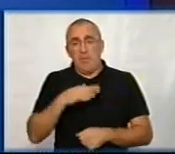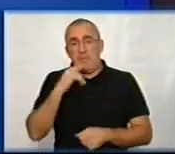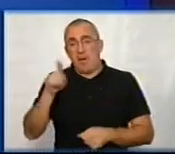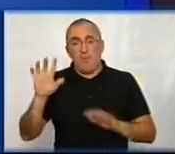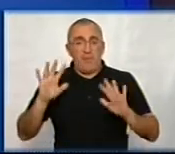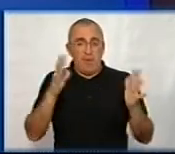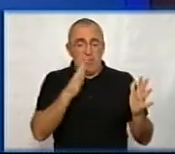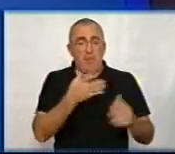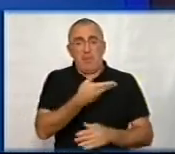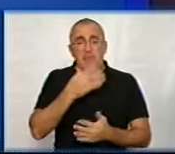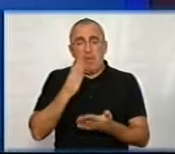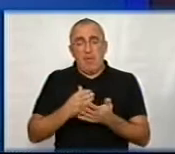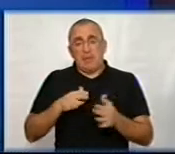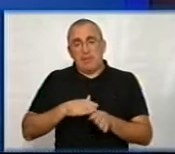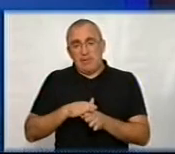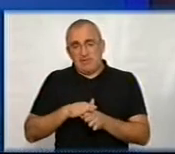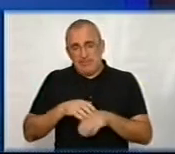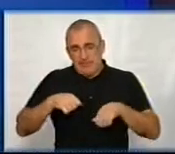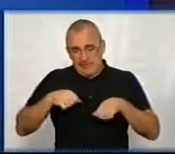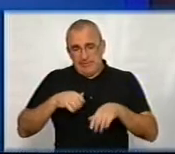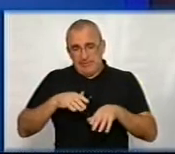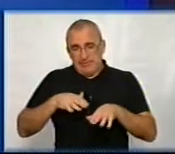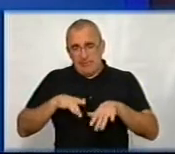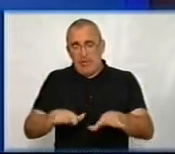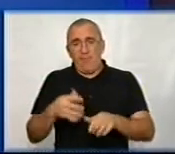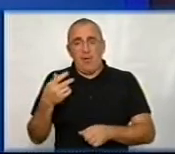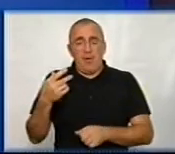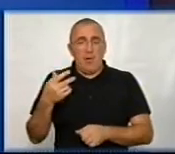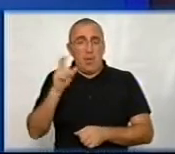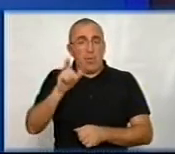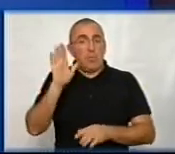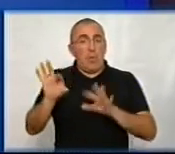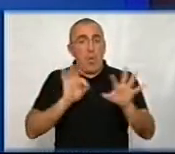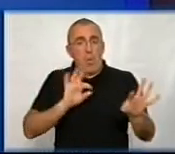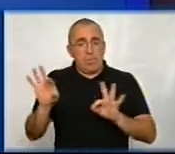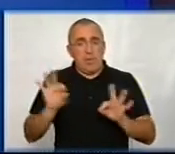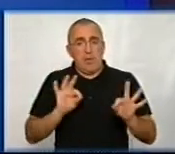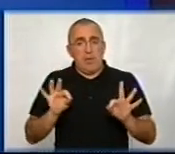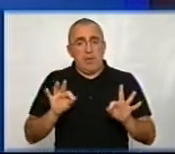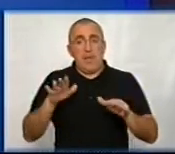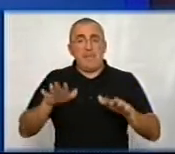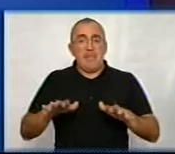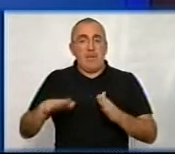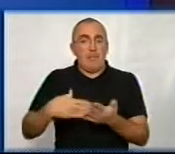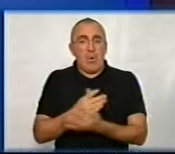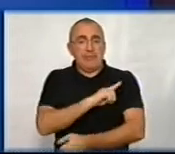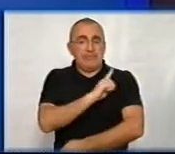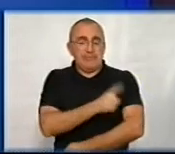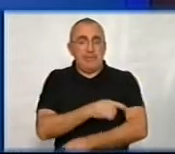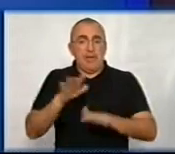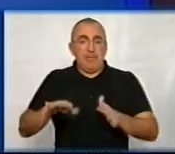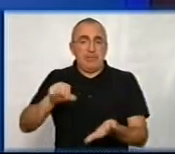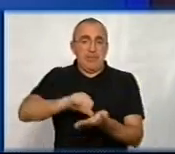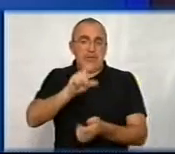випадках ми будемо мати справу, це перехід уже на другий тренд, коли люди будуть обирати саме місцеві політичні сили, місцевих